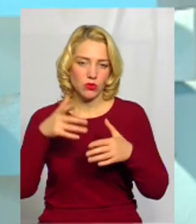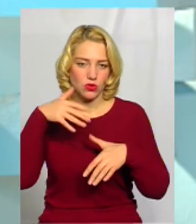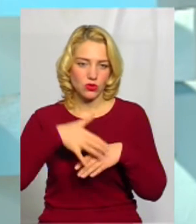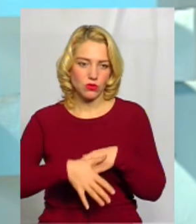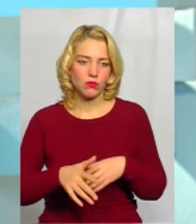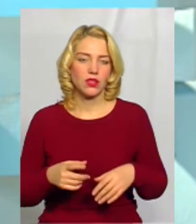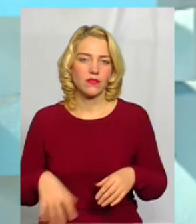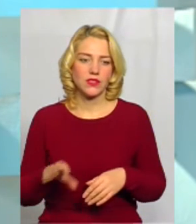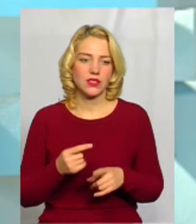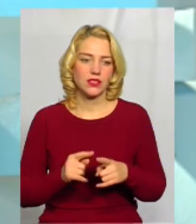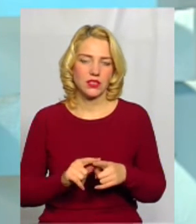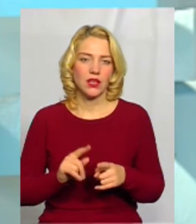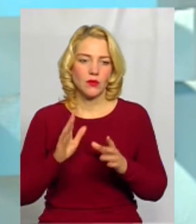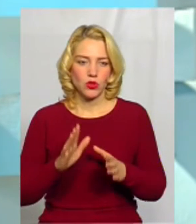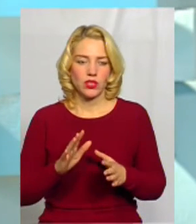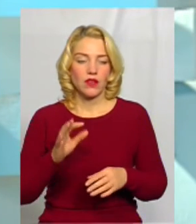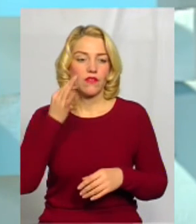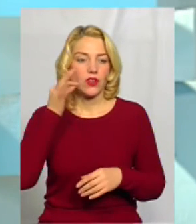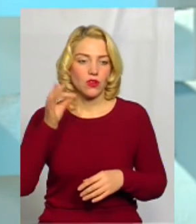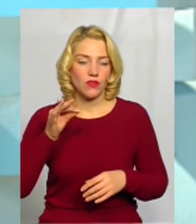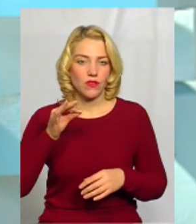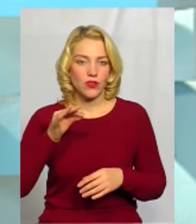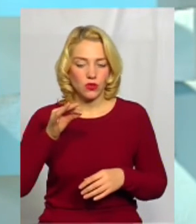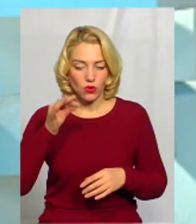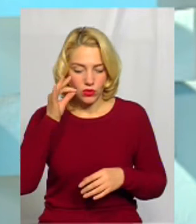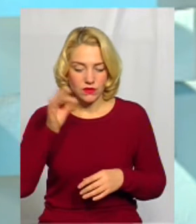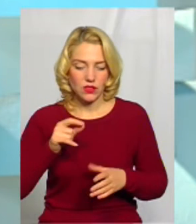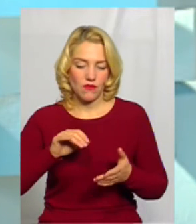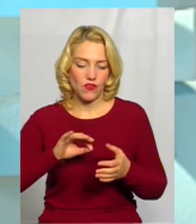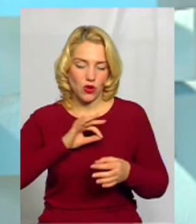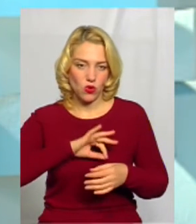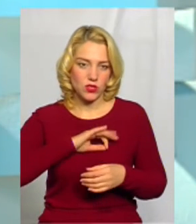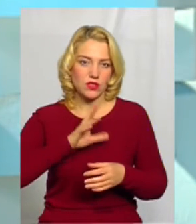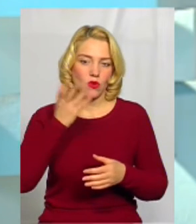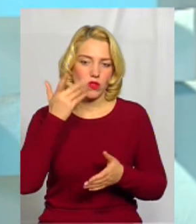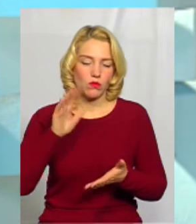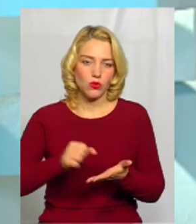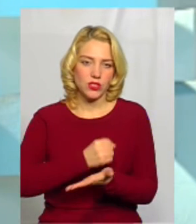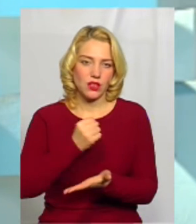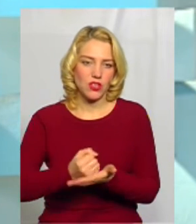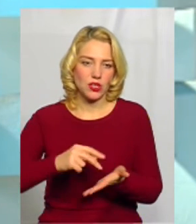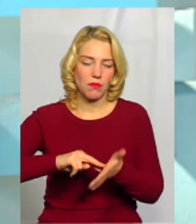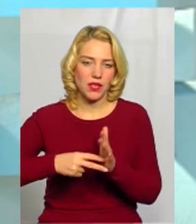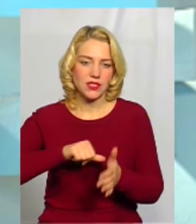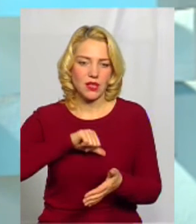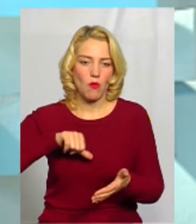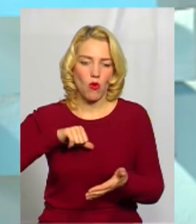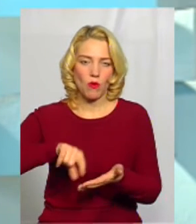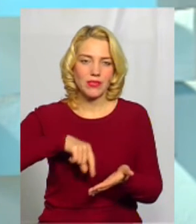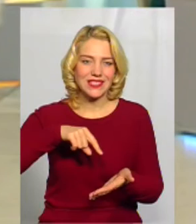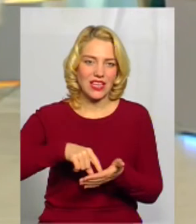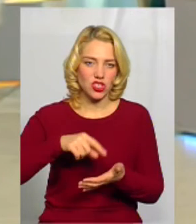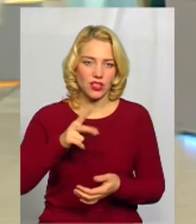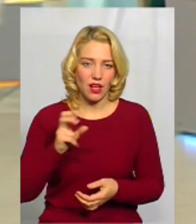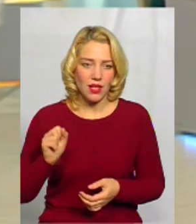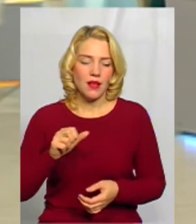вони всі будуть, ці наш досвіди використані, і коли буде затверджуватися і план самого містечка Межибіж. Пане